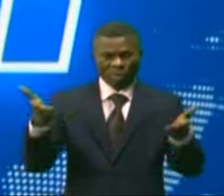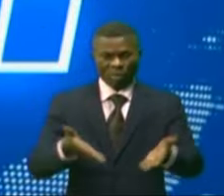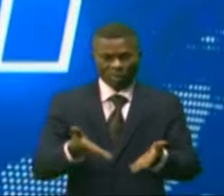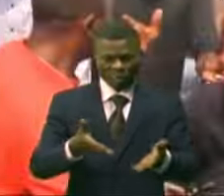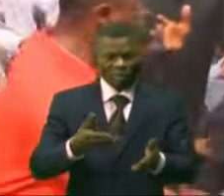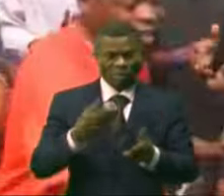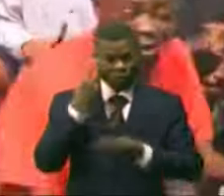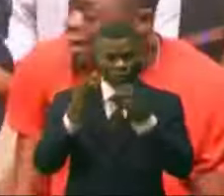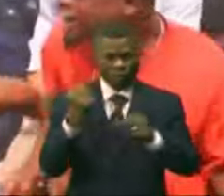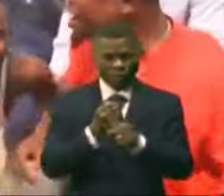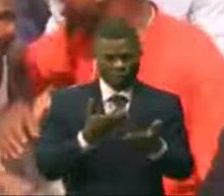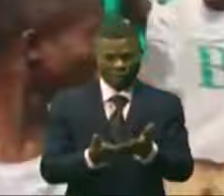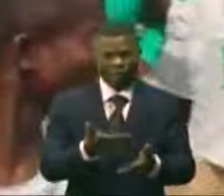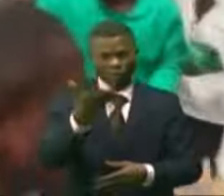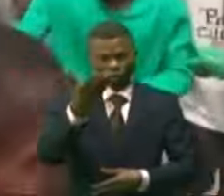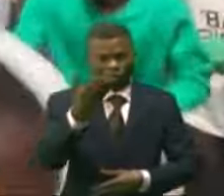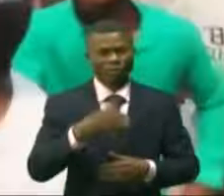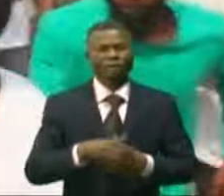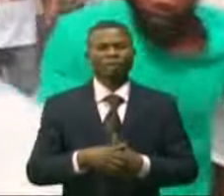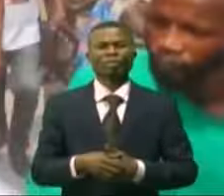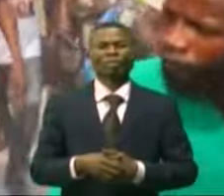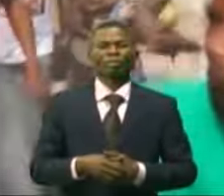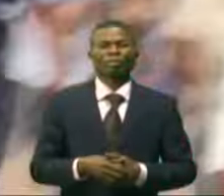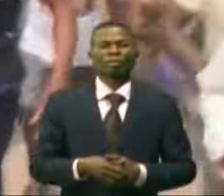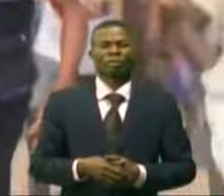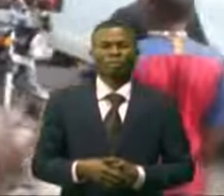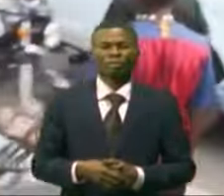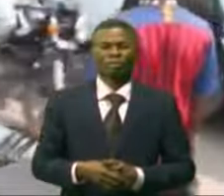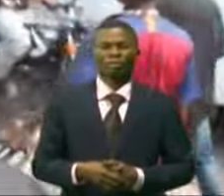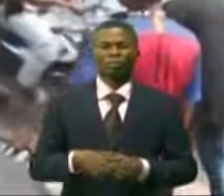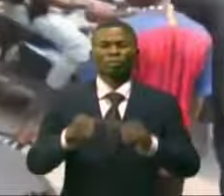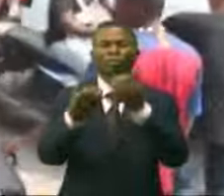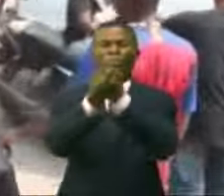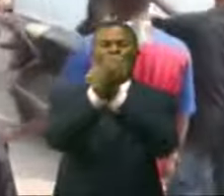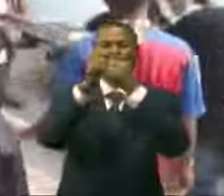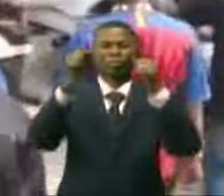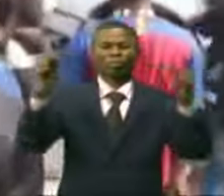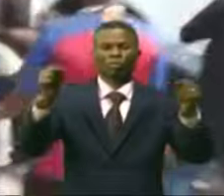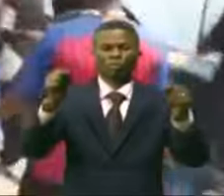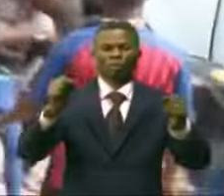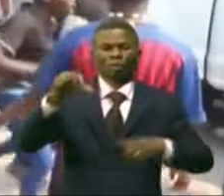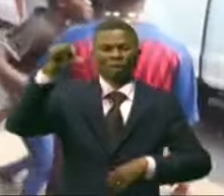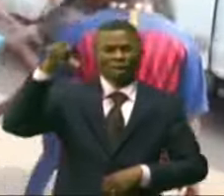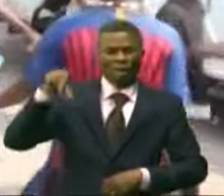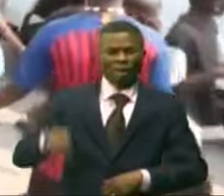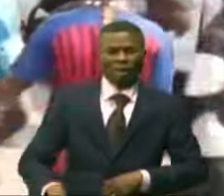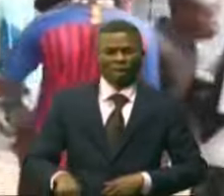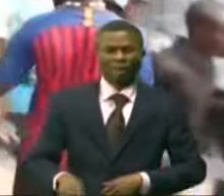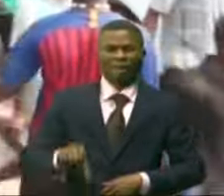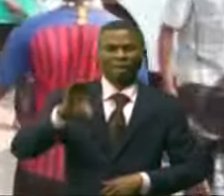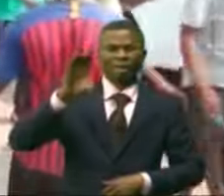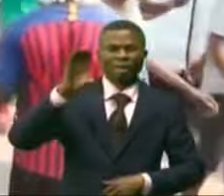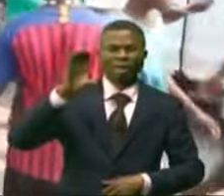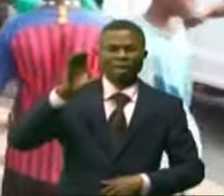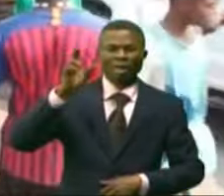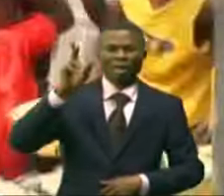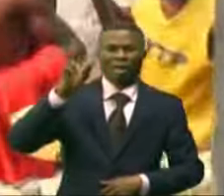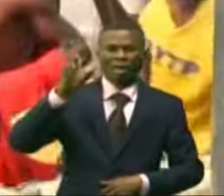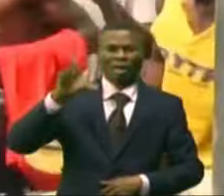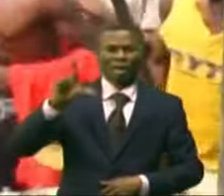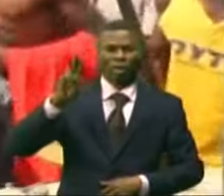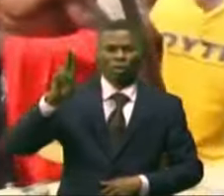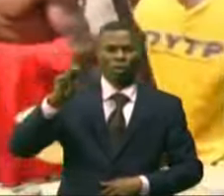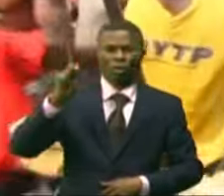suite. Les processus de désenclavement du Canloukas est en marche et cela passe par des